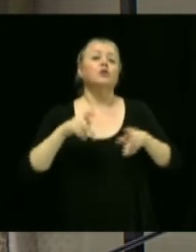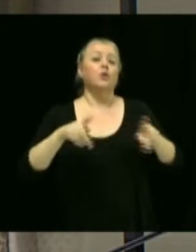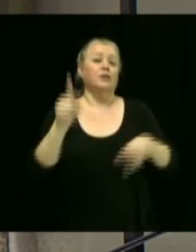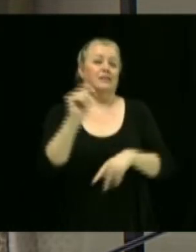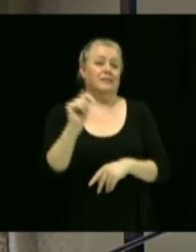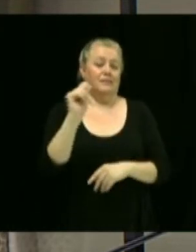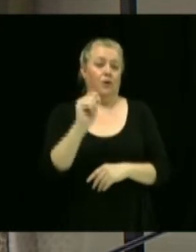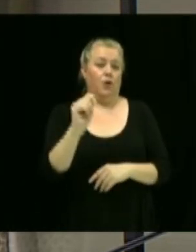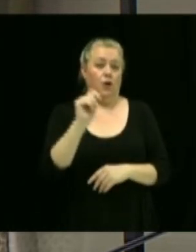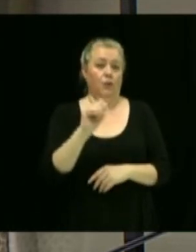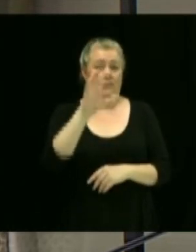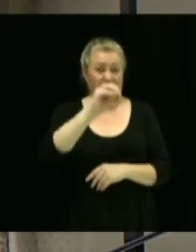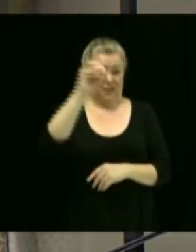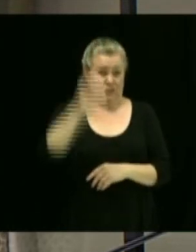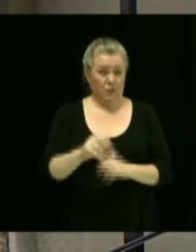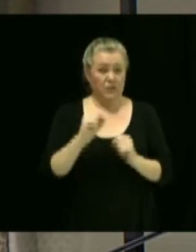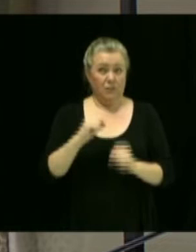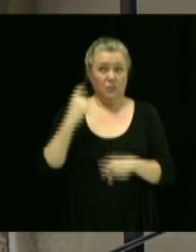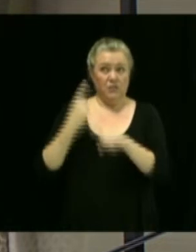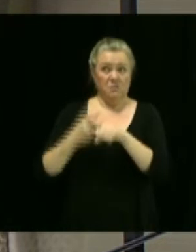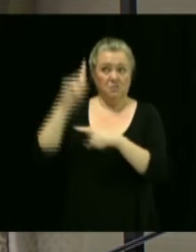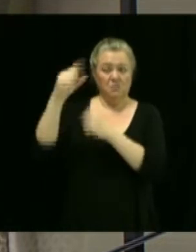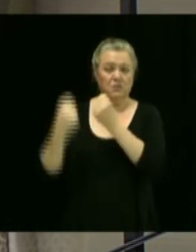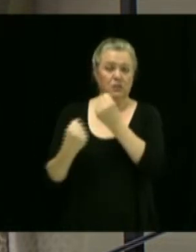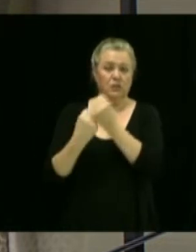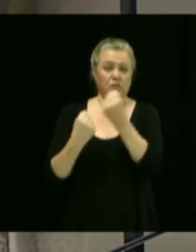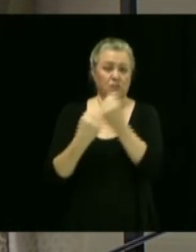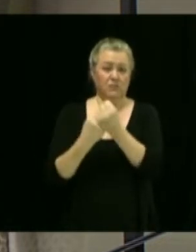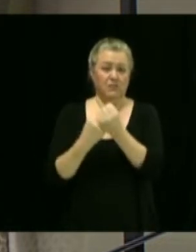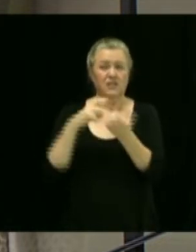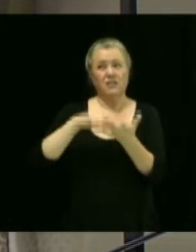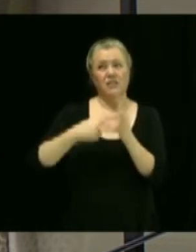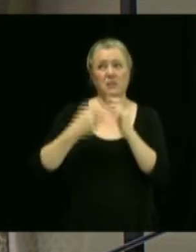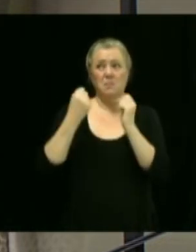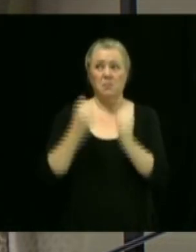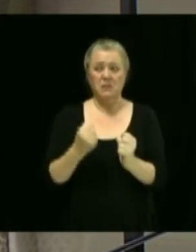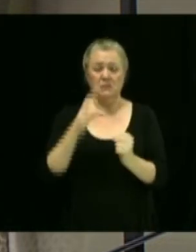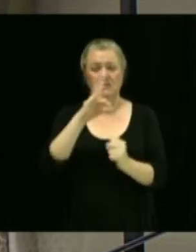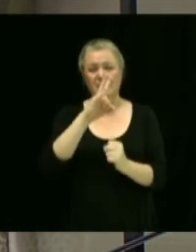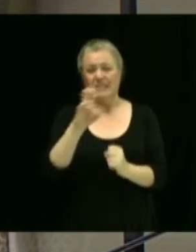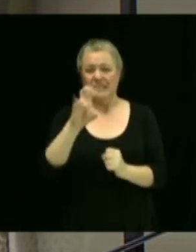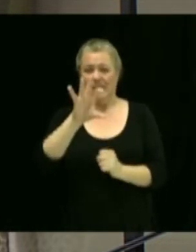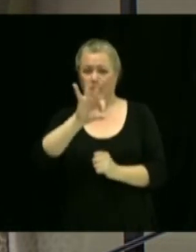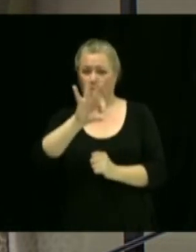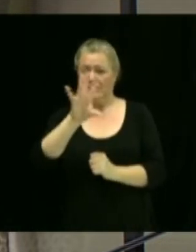subventionnés. Alors, on parle d'une subvention potentielle de 797 000 $.